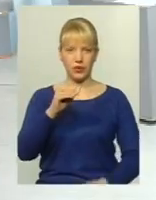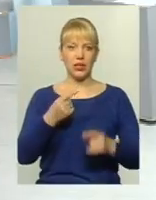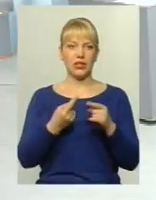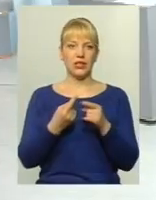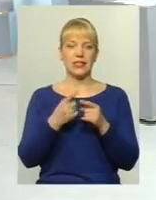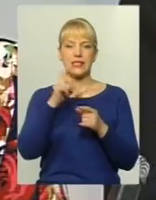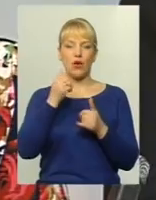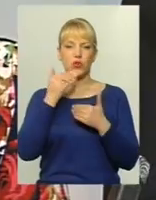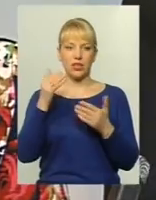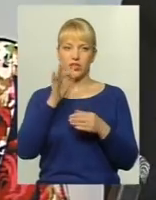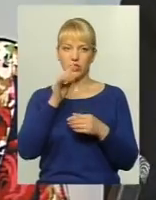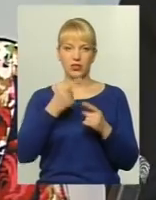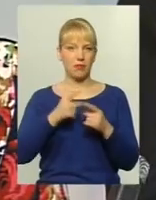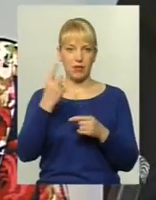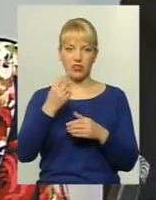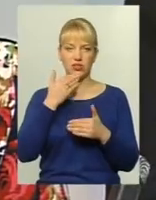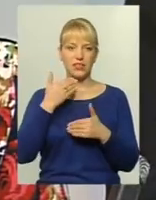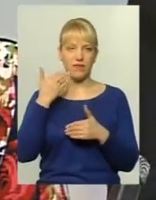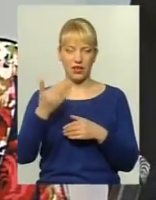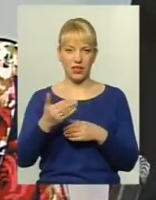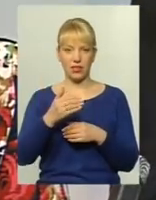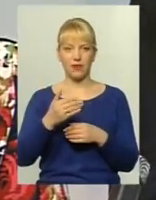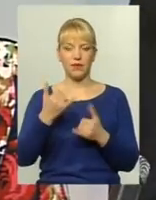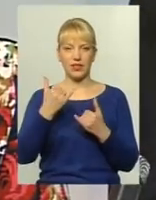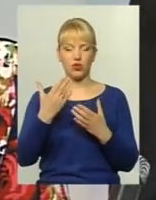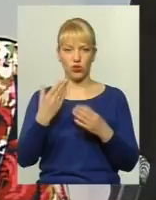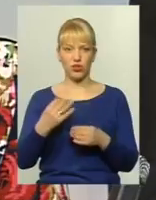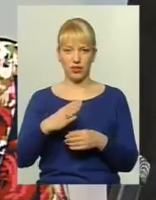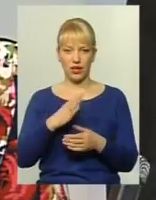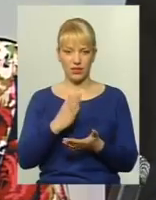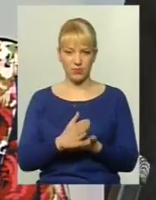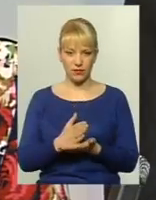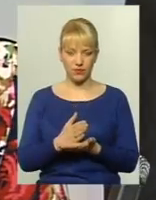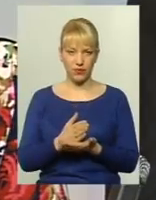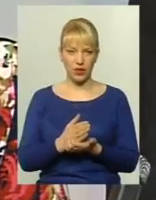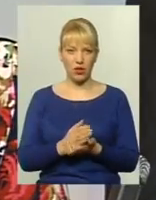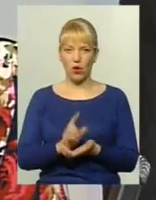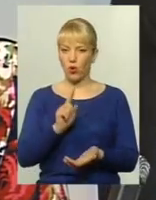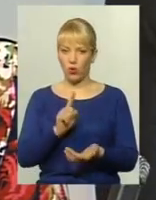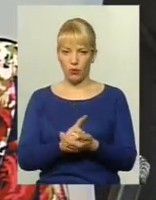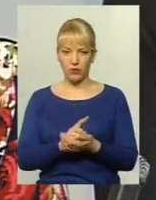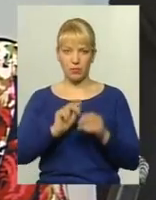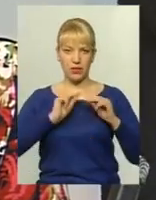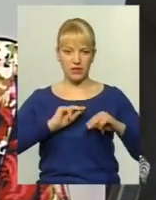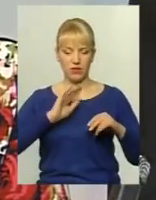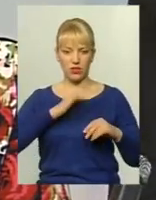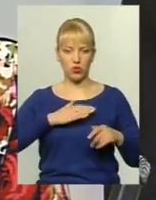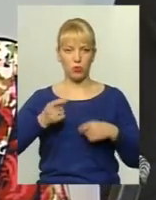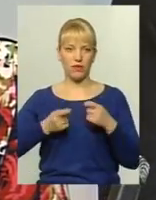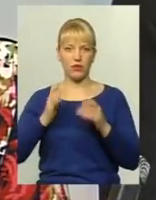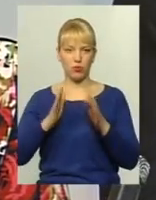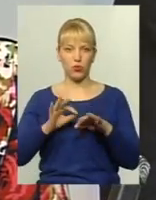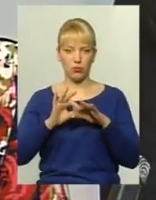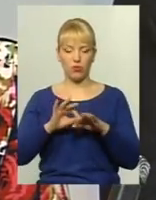За останній час, це перше звернення, яке на сьогоднішній день пройшло. Обов'язково працівниками нашого управління буде